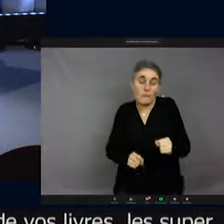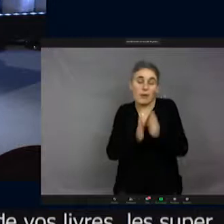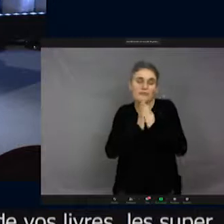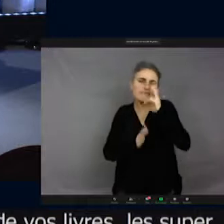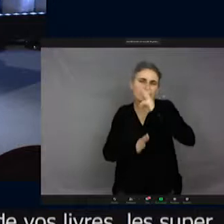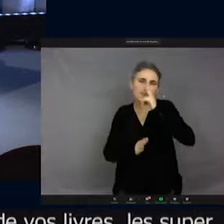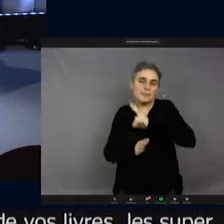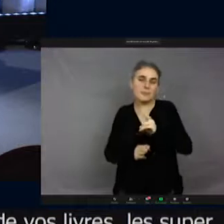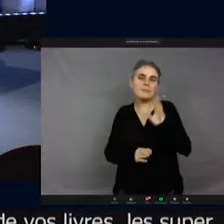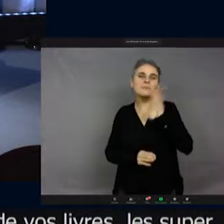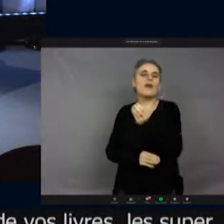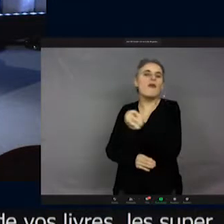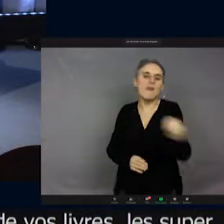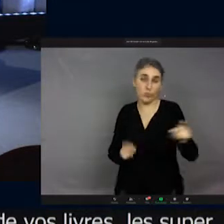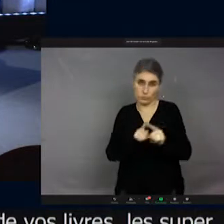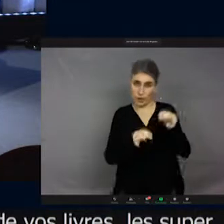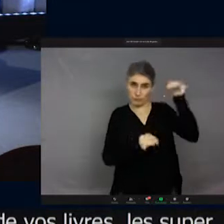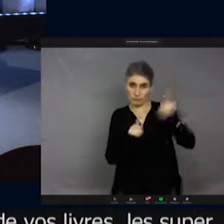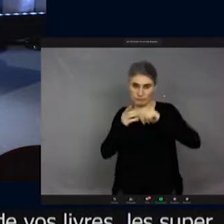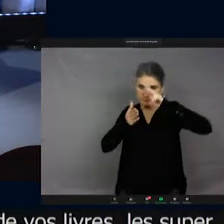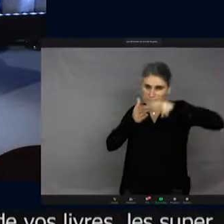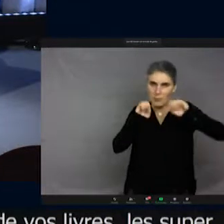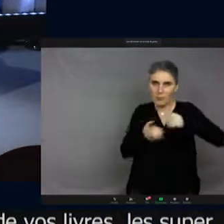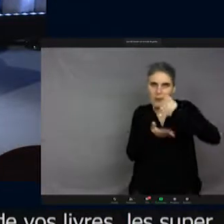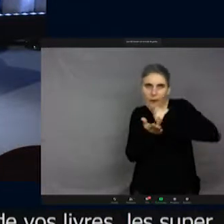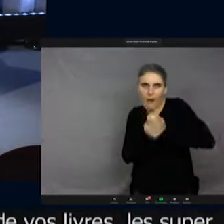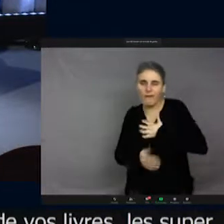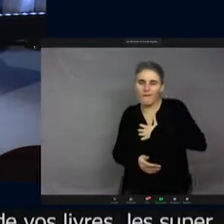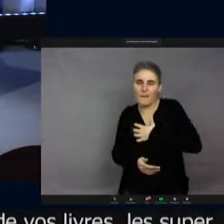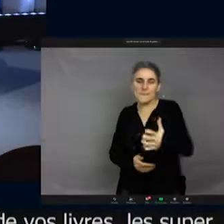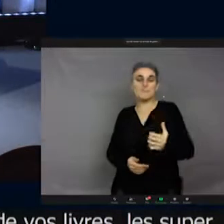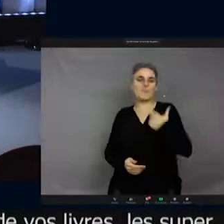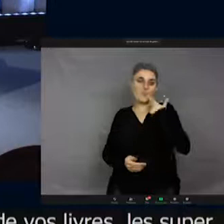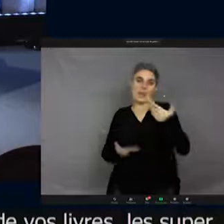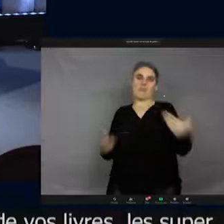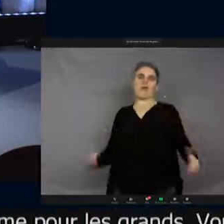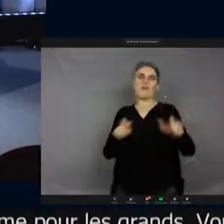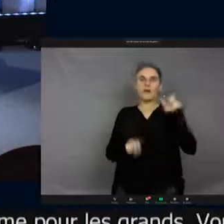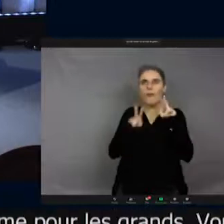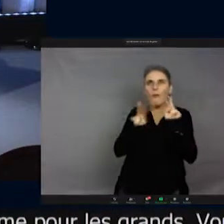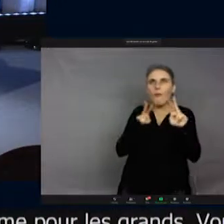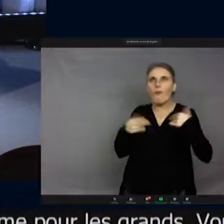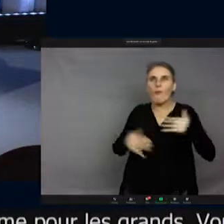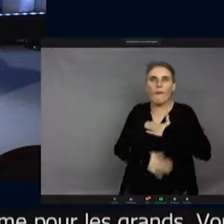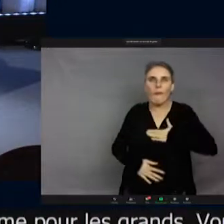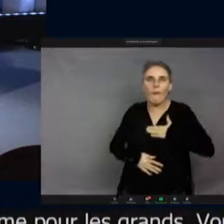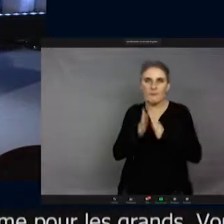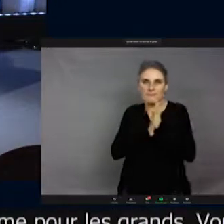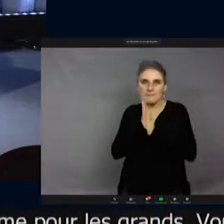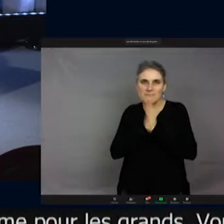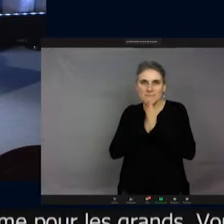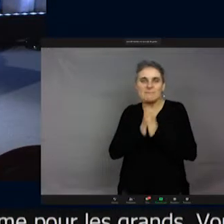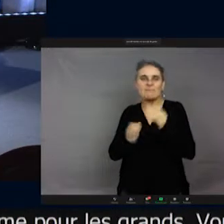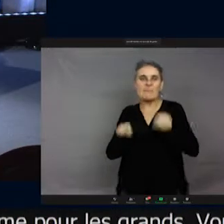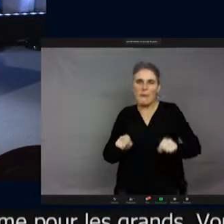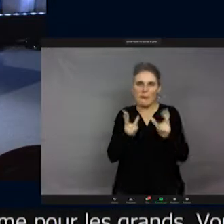avec énormément d'informations, et vous allez donc convaincre la foule joyeuse de ce que sont ces petits